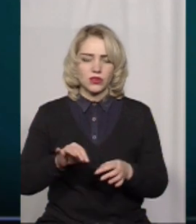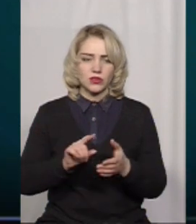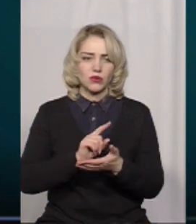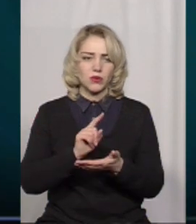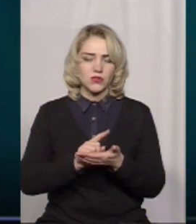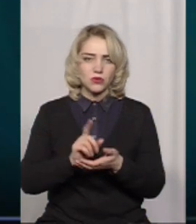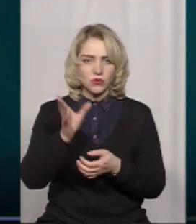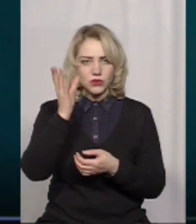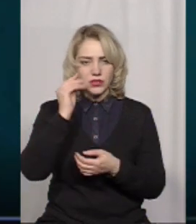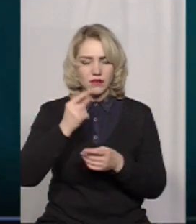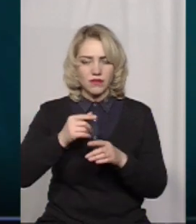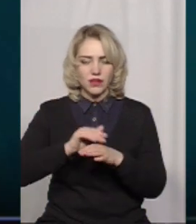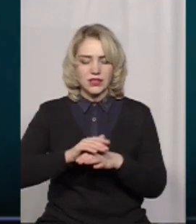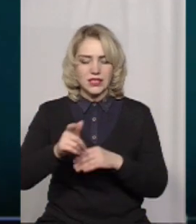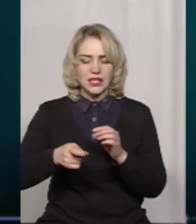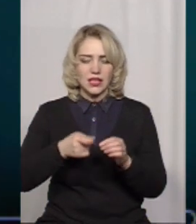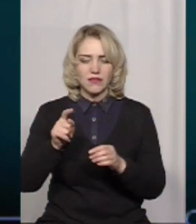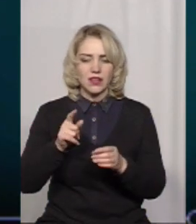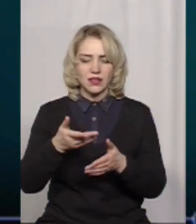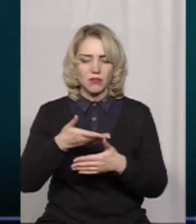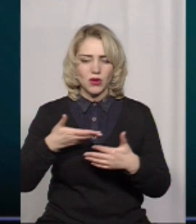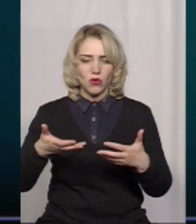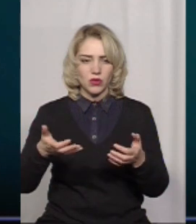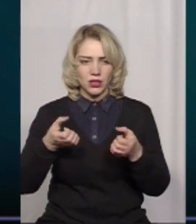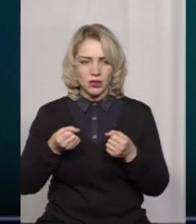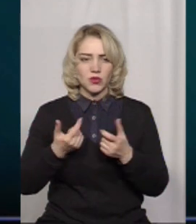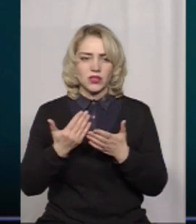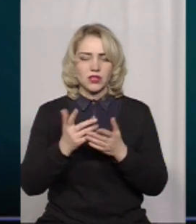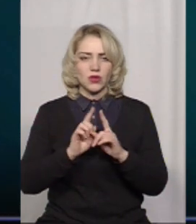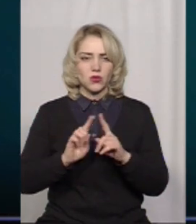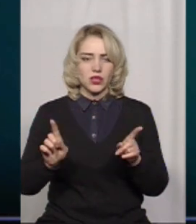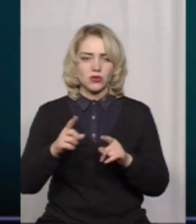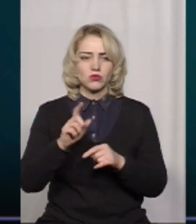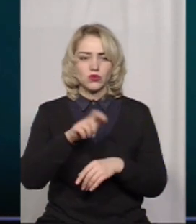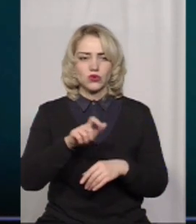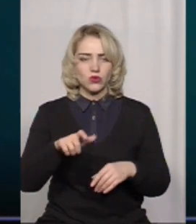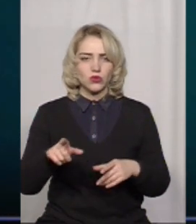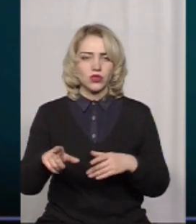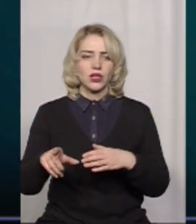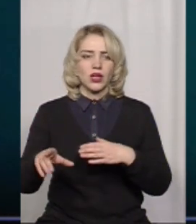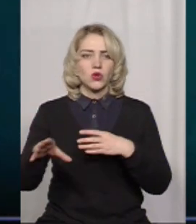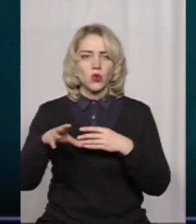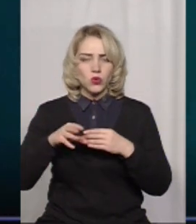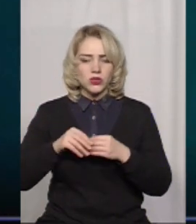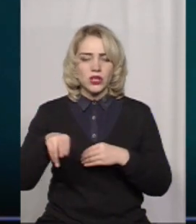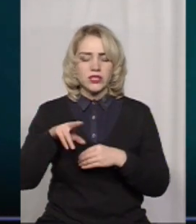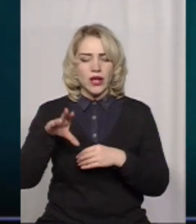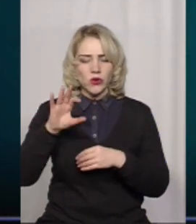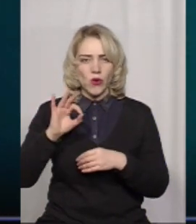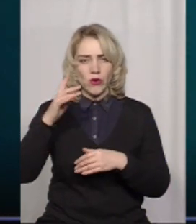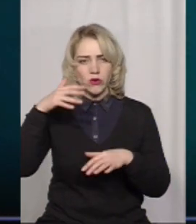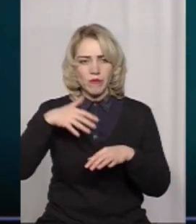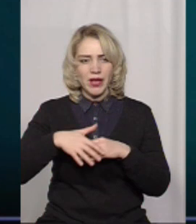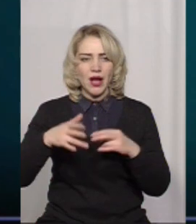цей факт. Заявки, які ми отримали, вони є унікальними. Тому що люди долучилися до розуміння